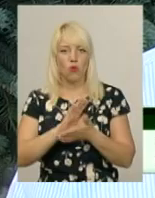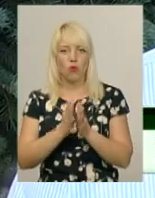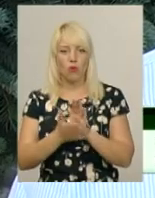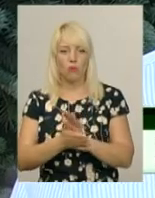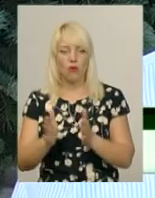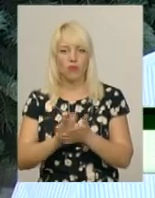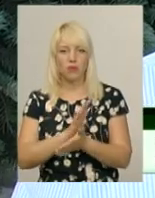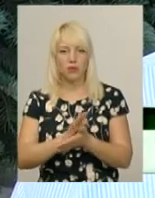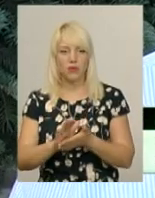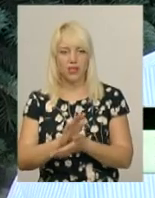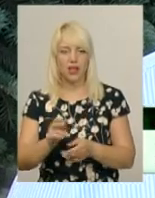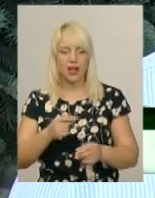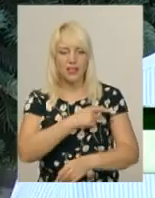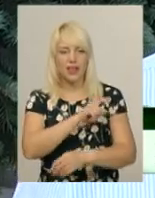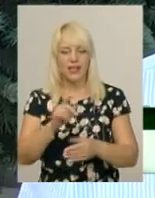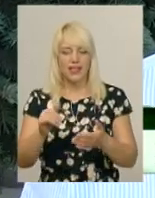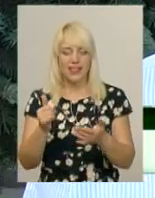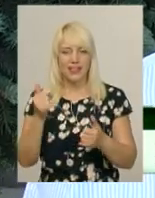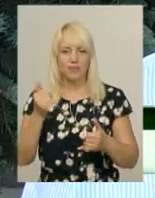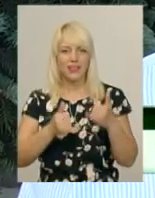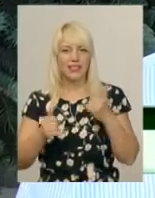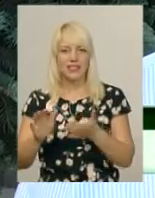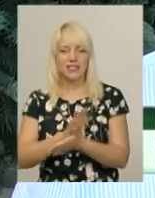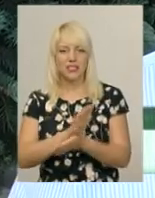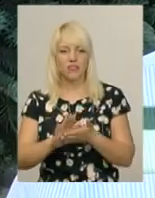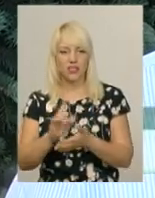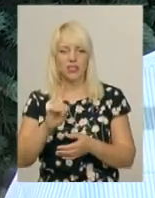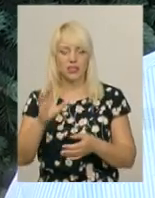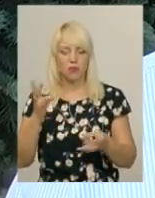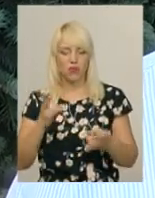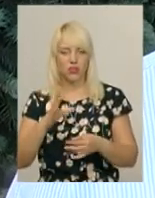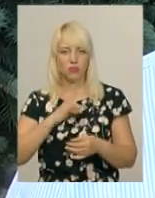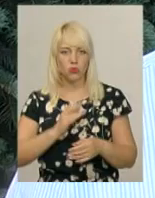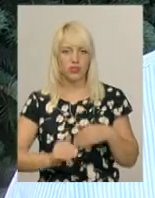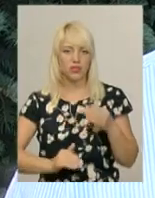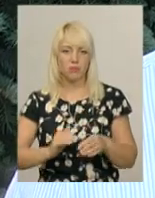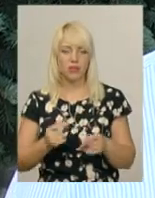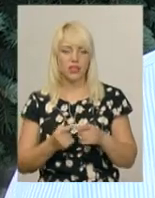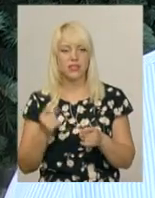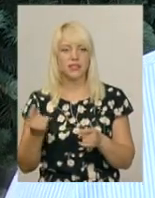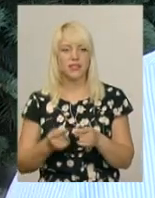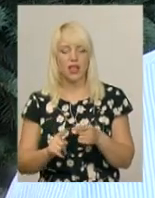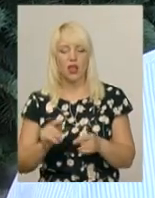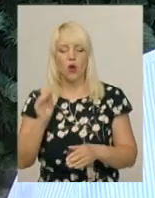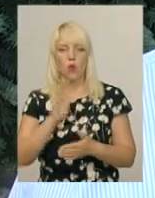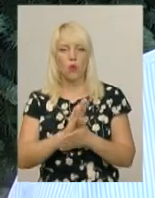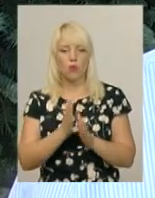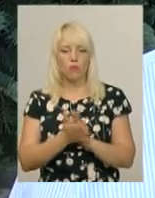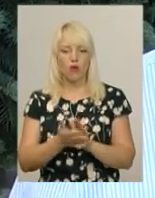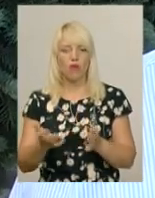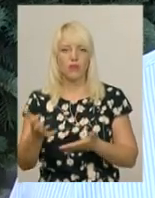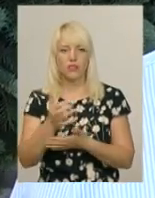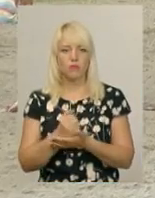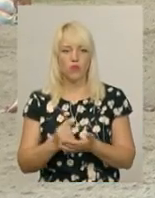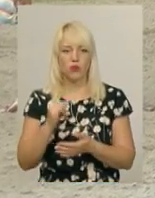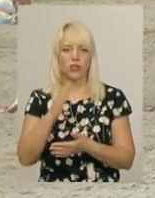тих об'єктів, які повинні бути розташовані на пляжі – це умови збору і утилізації